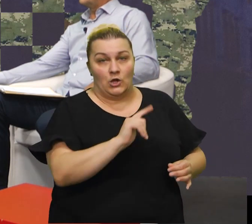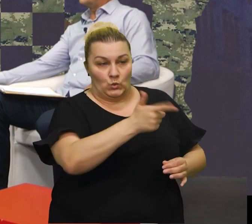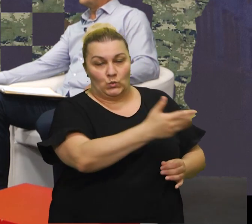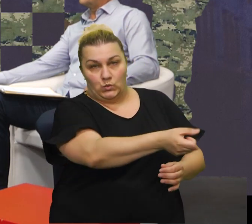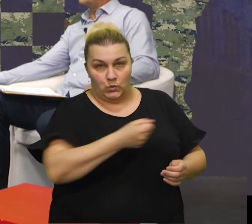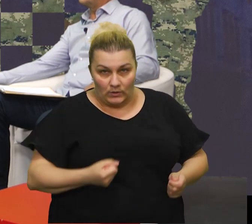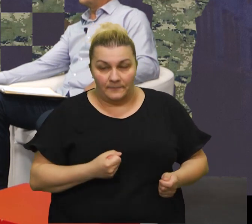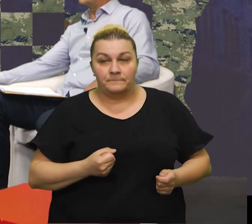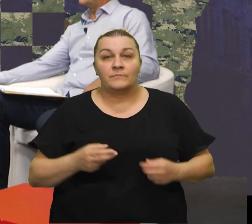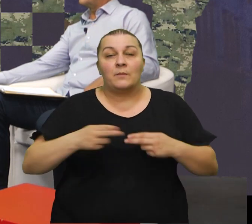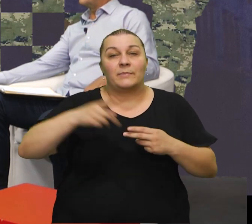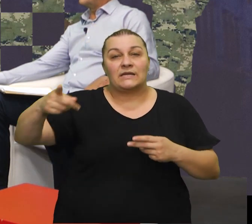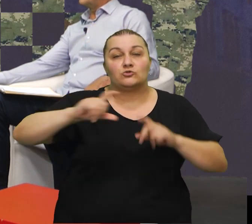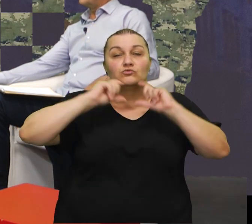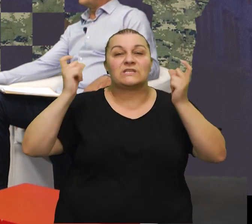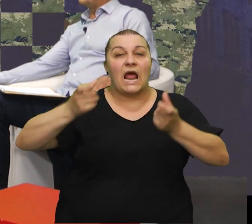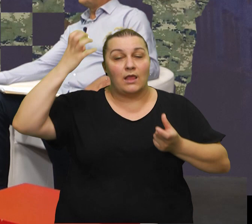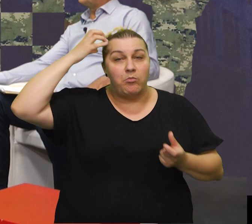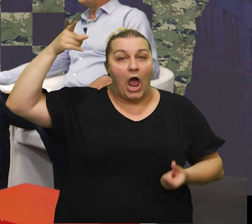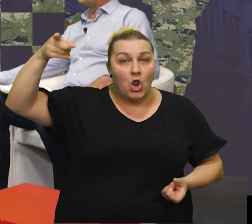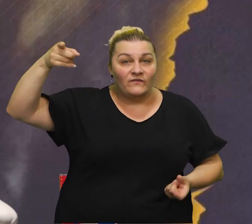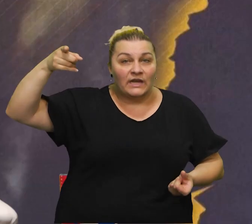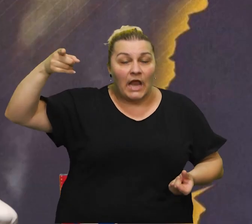dajte taj drugi i onda smo gore spred zade banovine